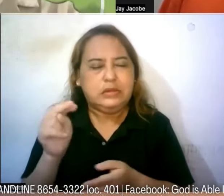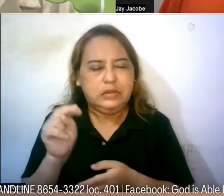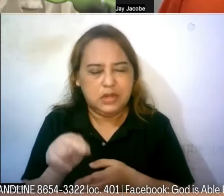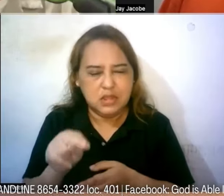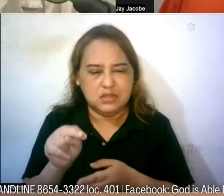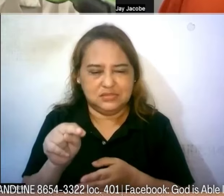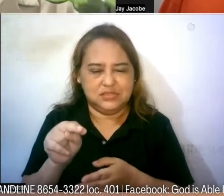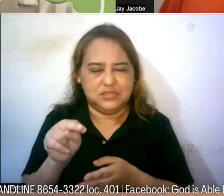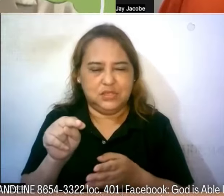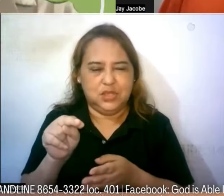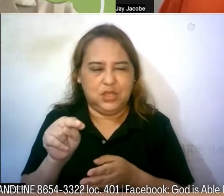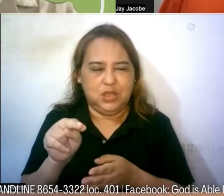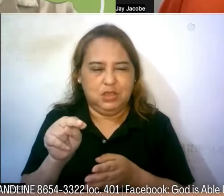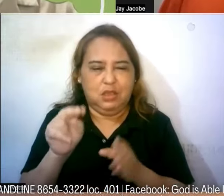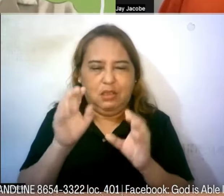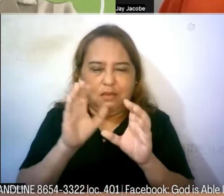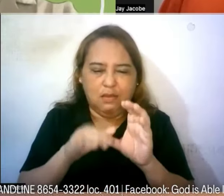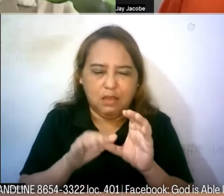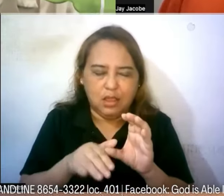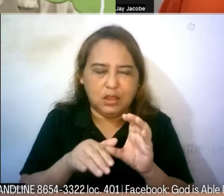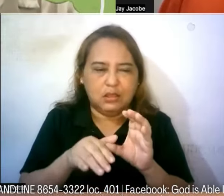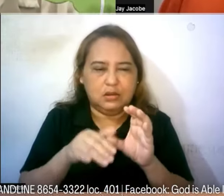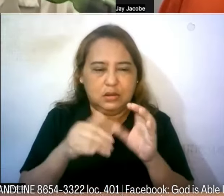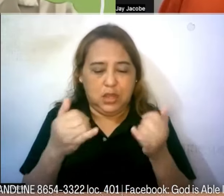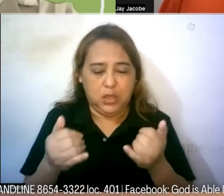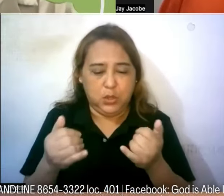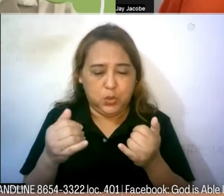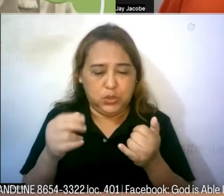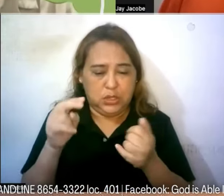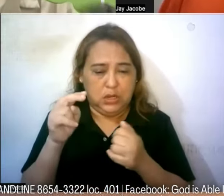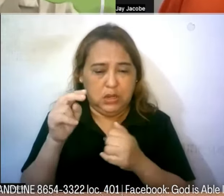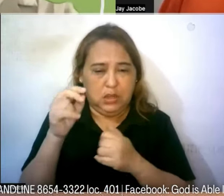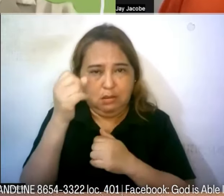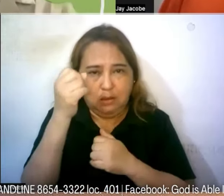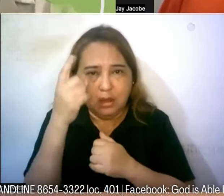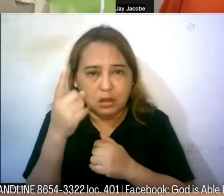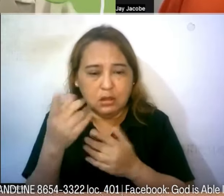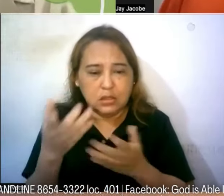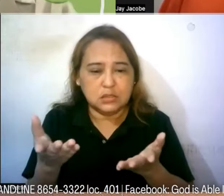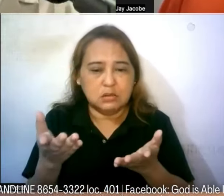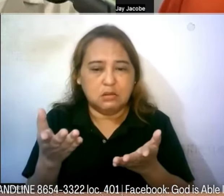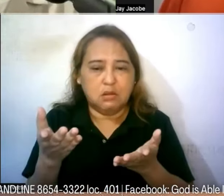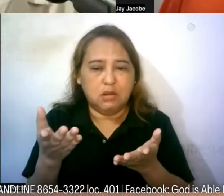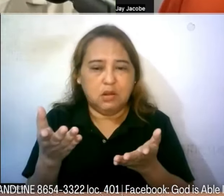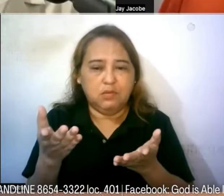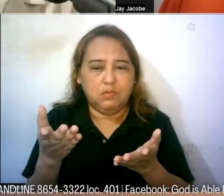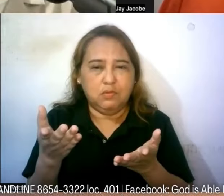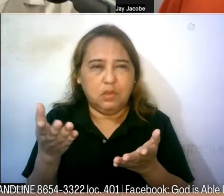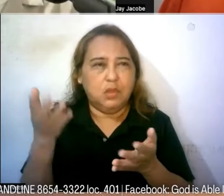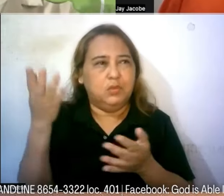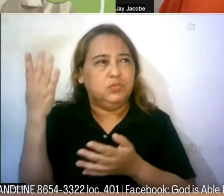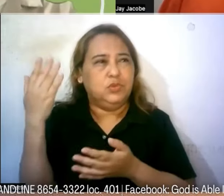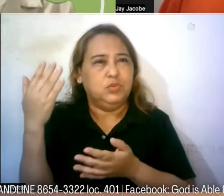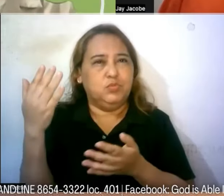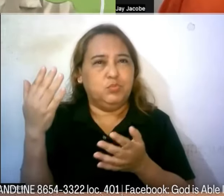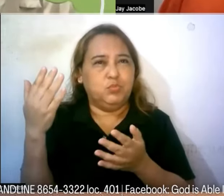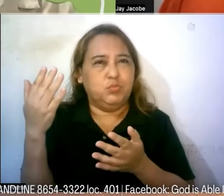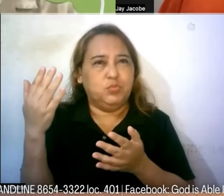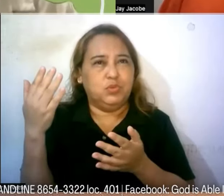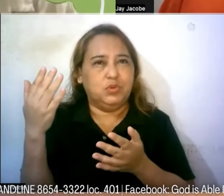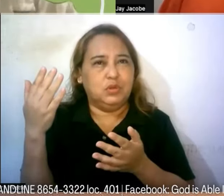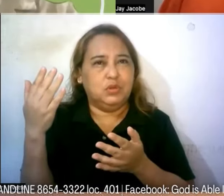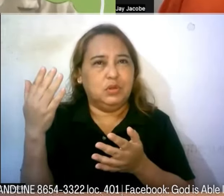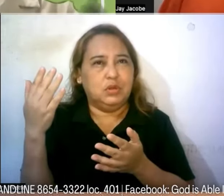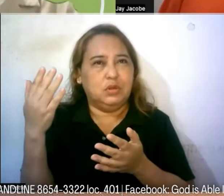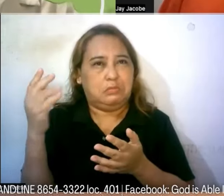isang may kapansanan tulad ninyo na narealize mo lang na kailangan pala nila nung dumaan ka na doon na parang dati nung wala ka pang ganun iniisip mo kailangan lang nila